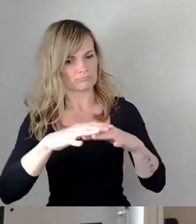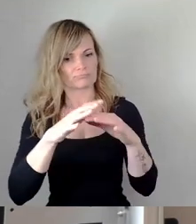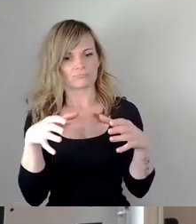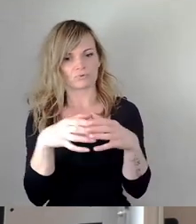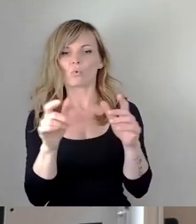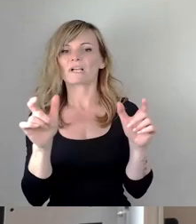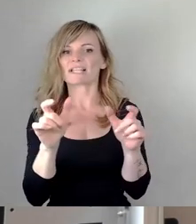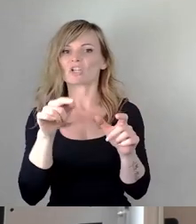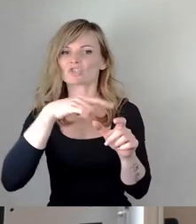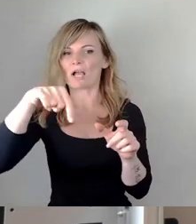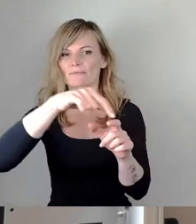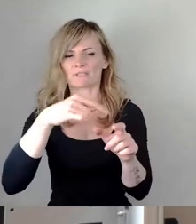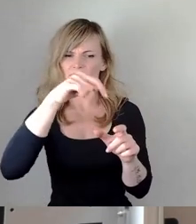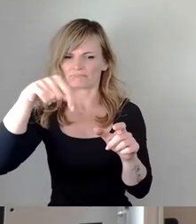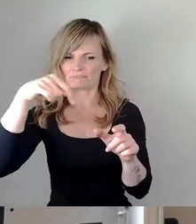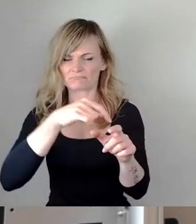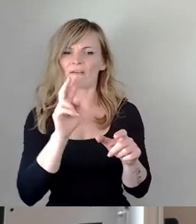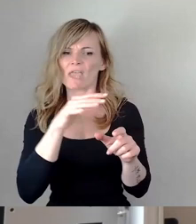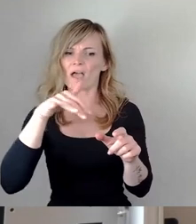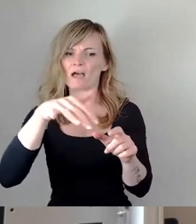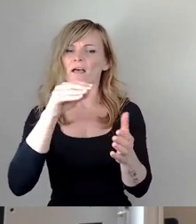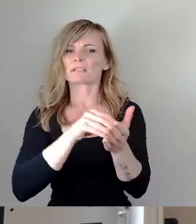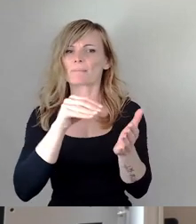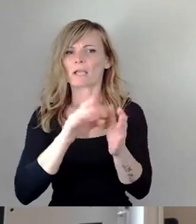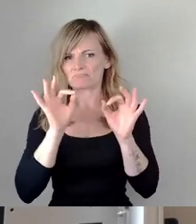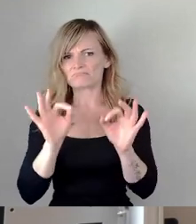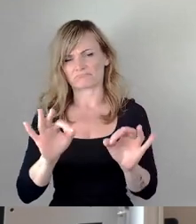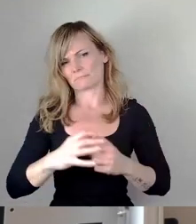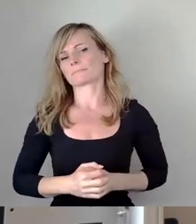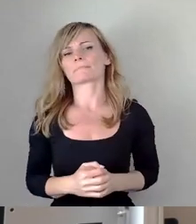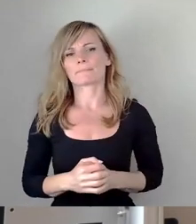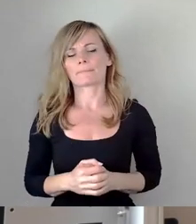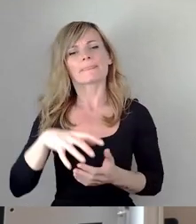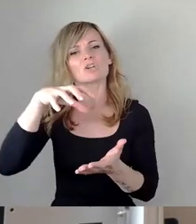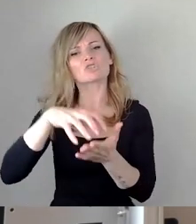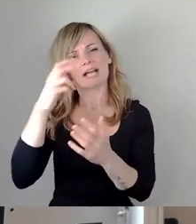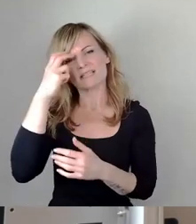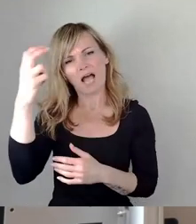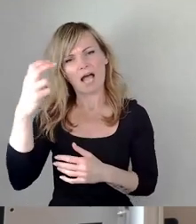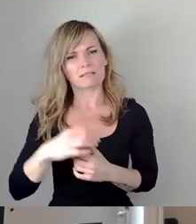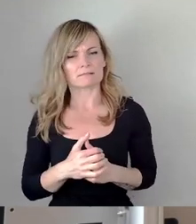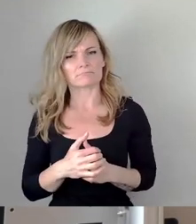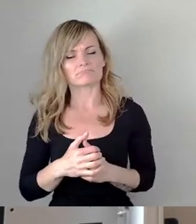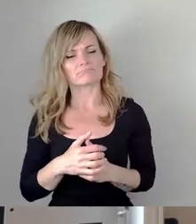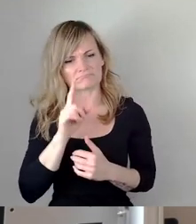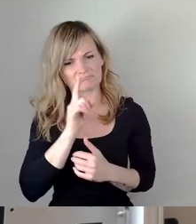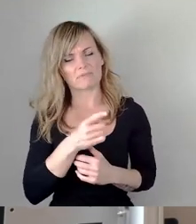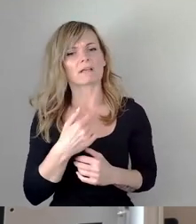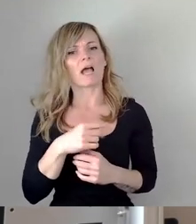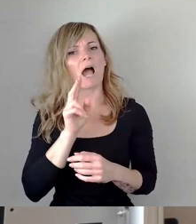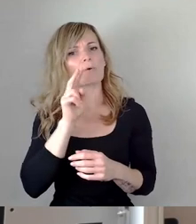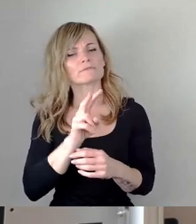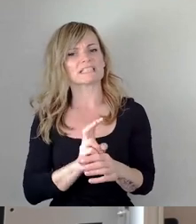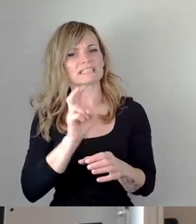sehr angemessen. Und es ist auch gut, dass der Stadtrat eben im Aufsichtsrat dort angemessen vertreten sein